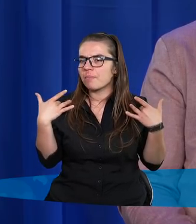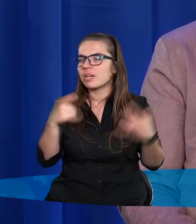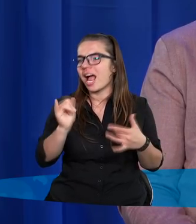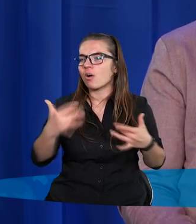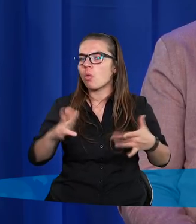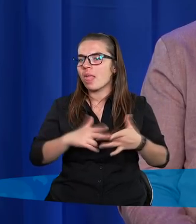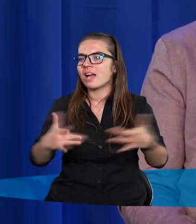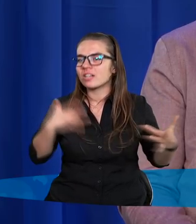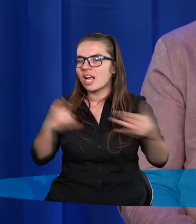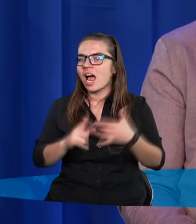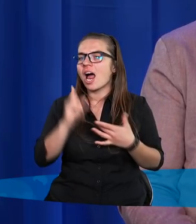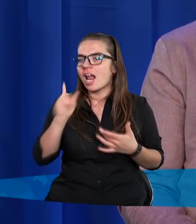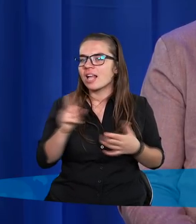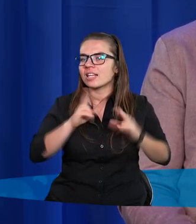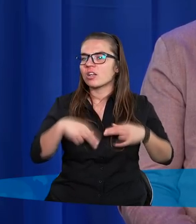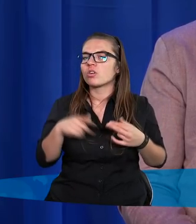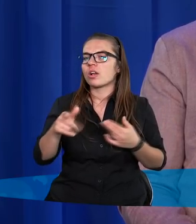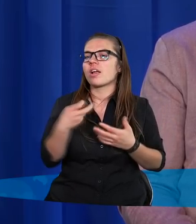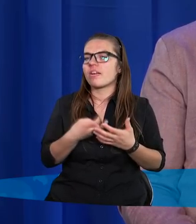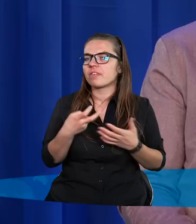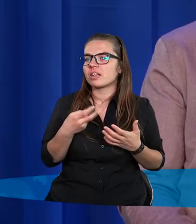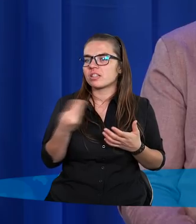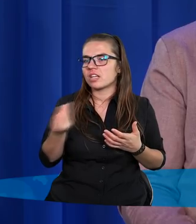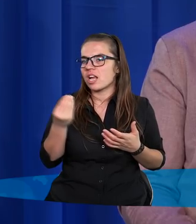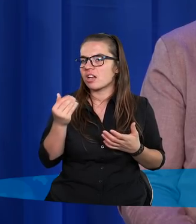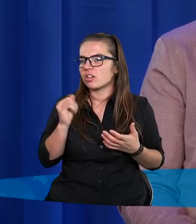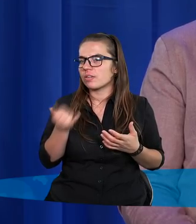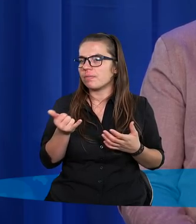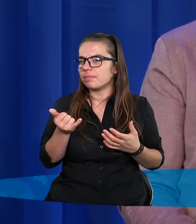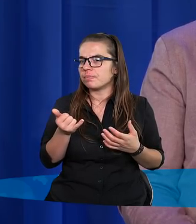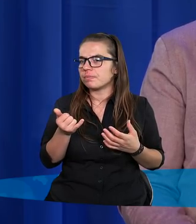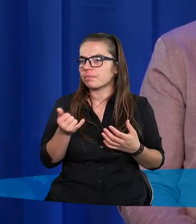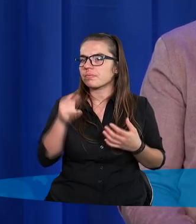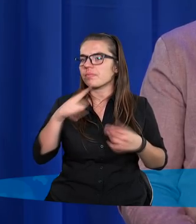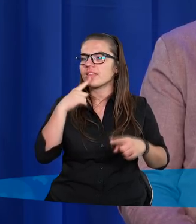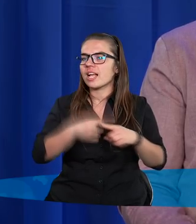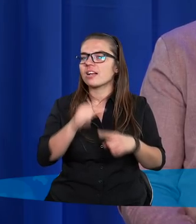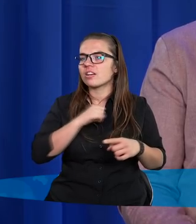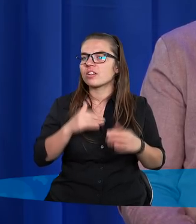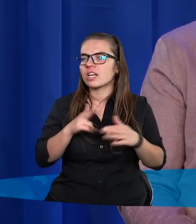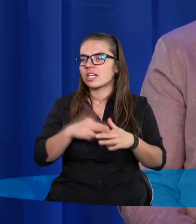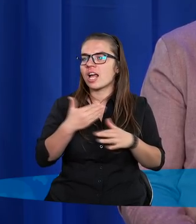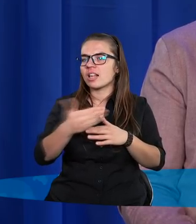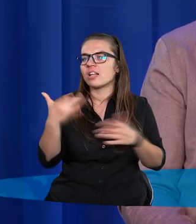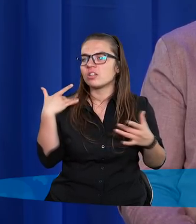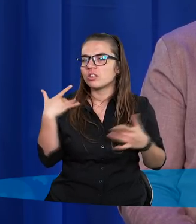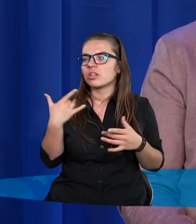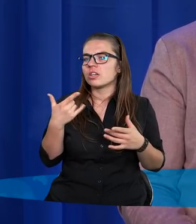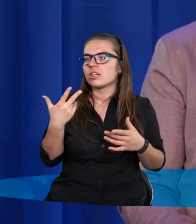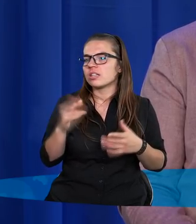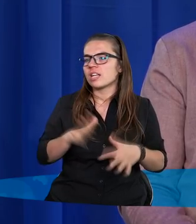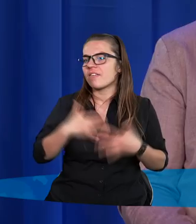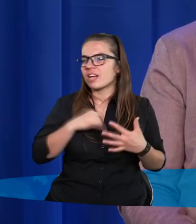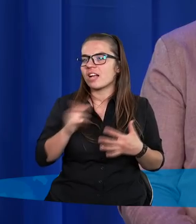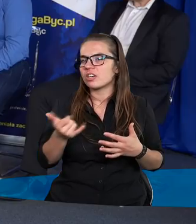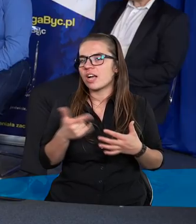cierpienie, a zresztą przecież Ewangelia mówi jeszcze o innym świecie, który nadchodzi. Więc decydowanie się na danie życia pomimo trudności nie